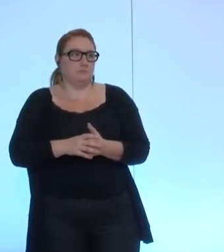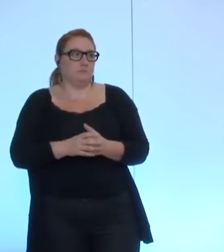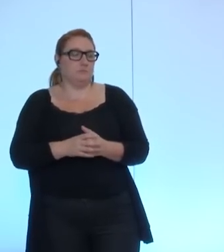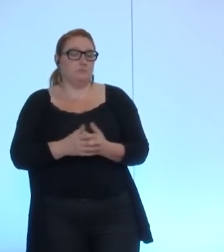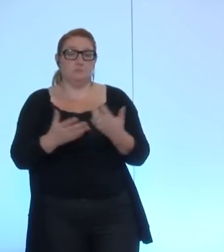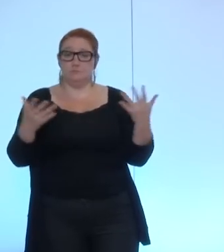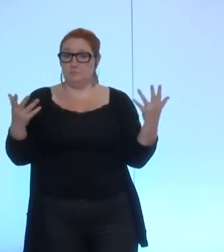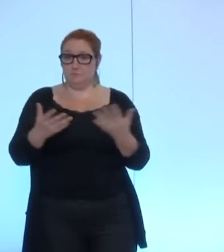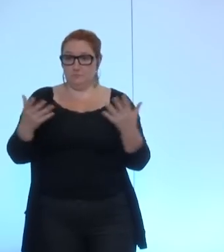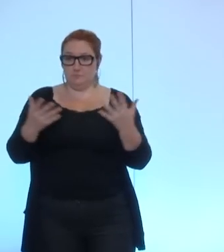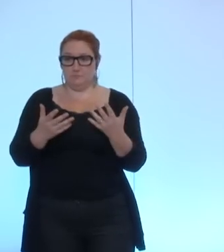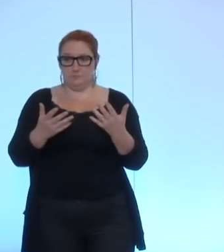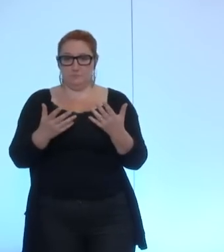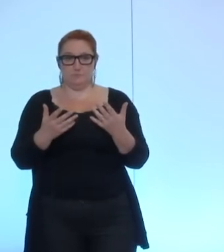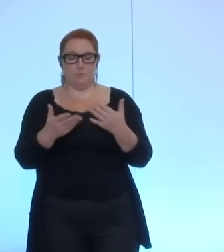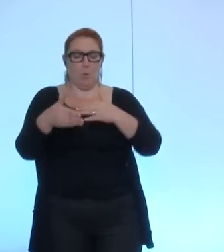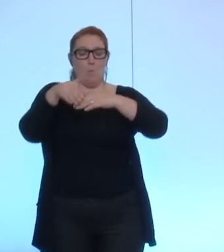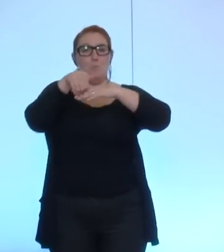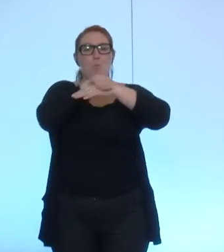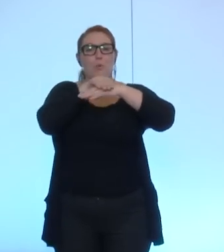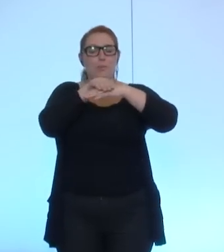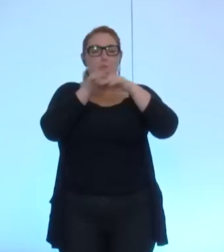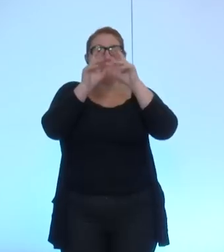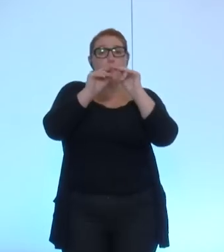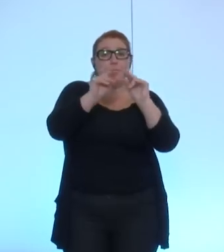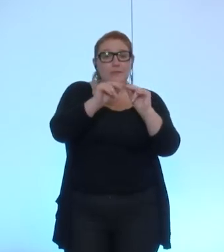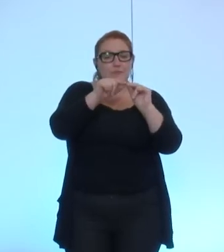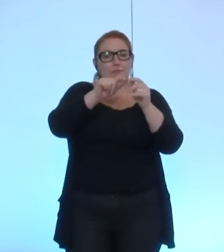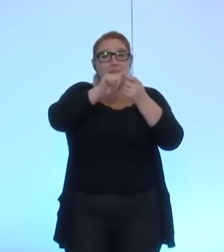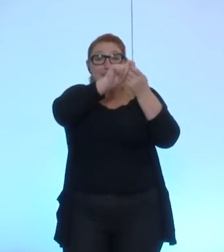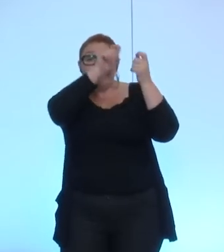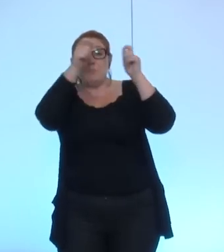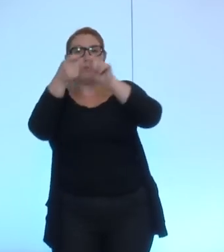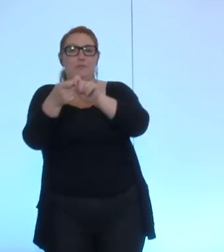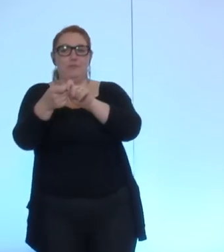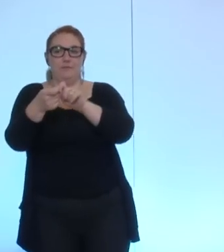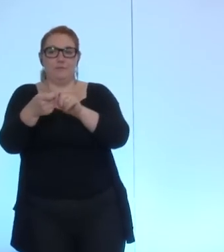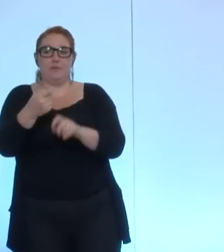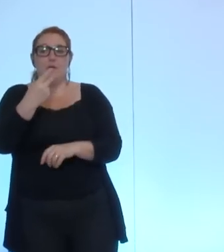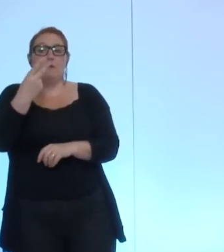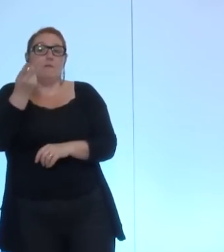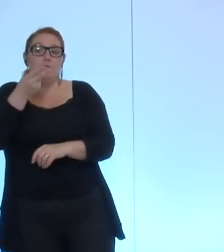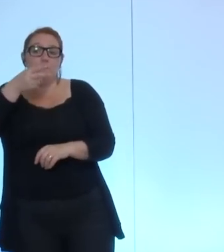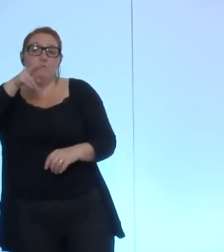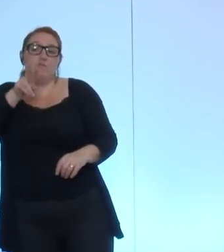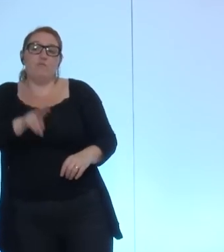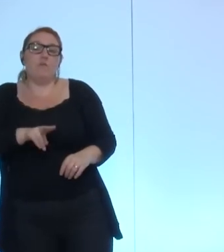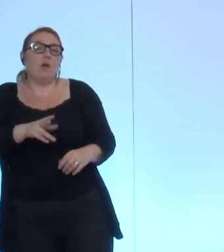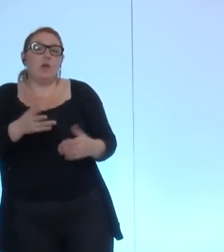modifier l'exposé des motifs il ne change en rien le caractère